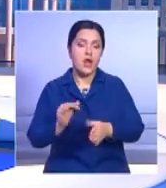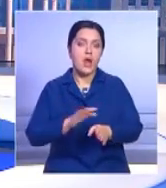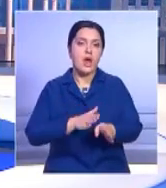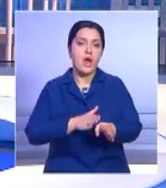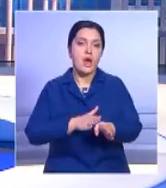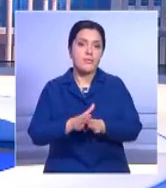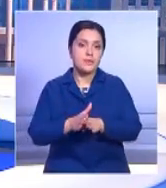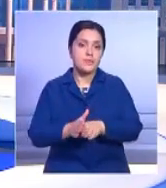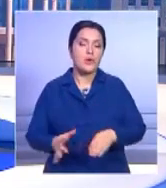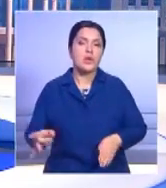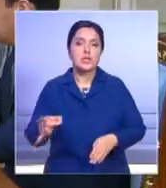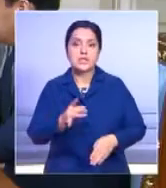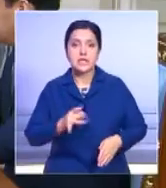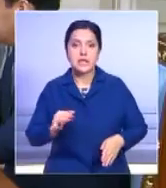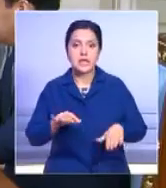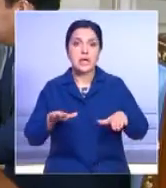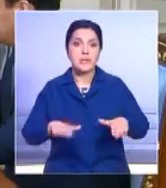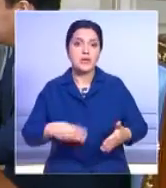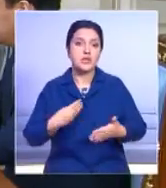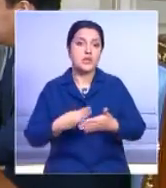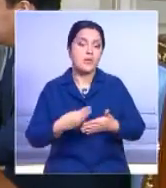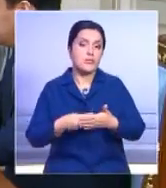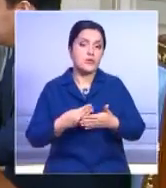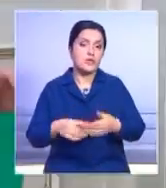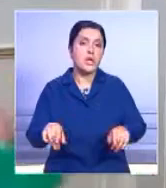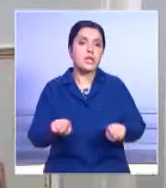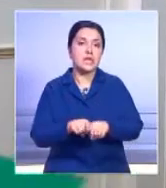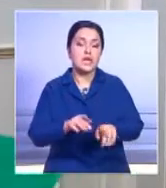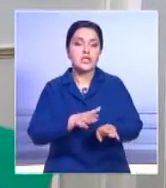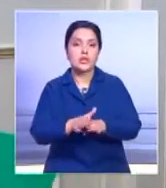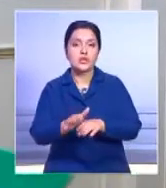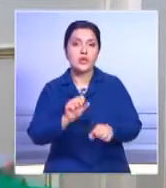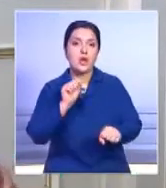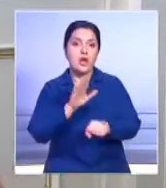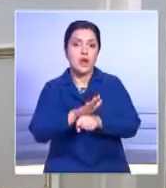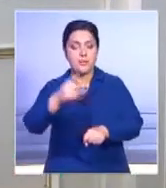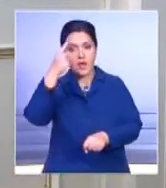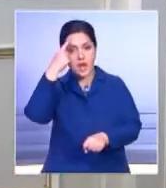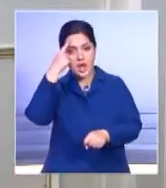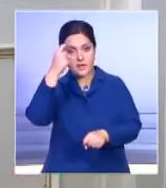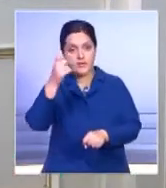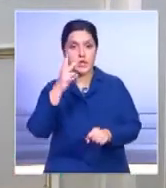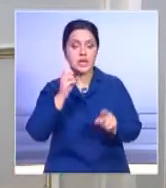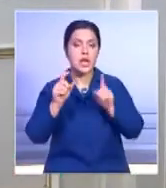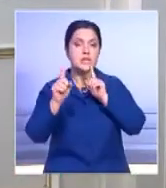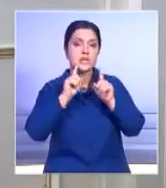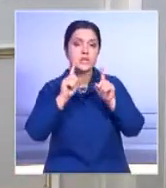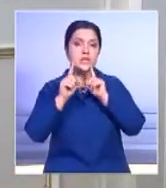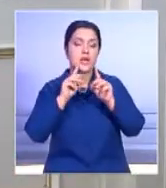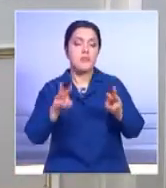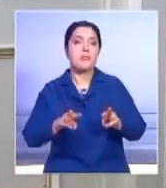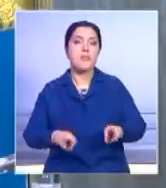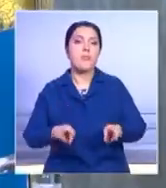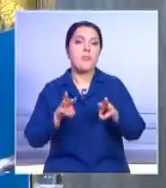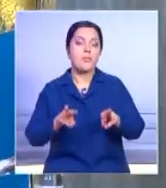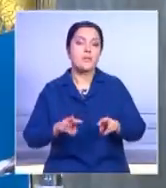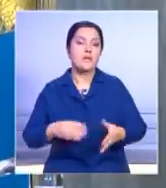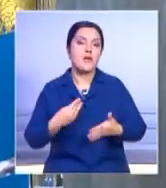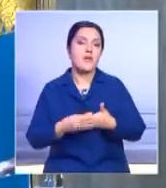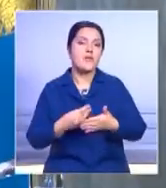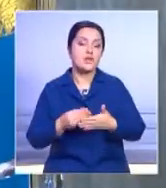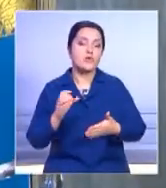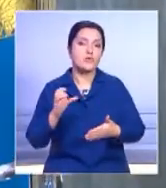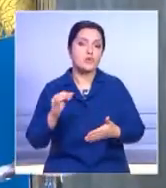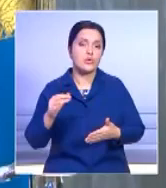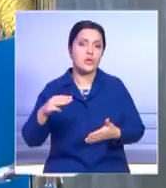администрирования. Об исполнении республиканского и местных бюджетов, а также о реализации поручений, озвученных на расширенном заседании правительства,